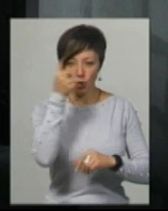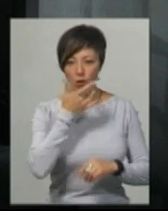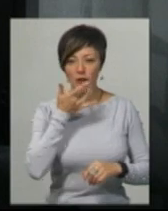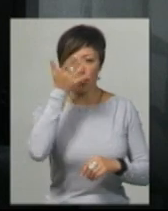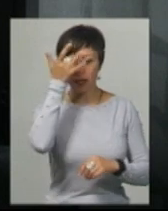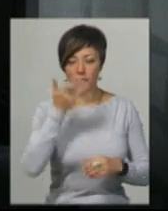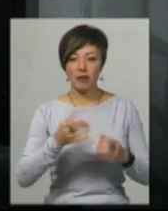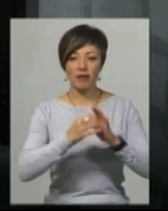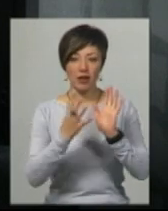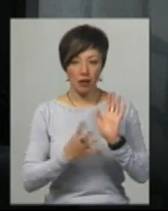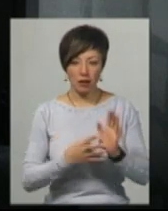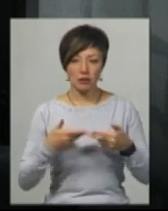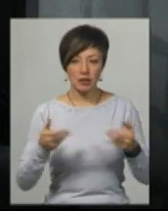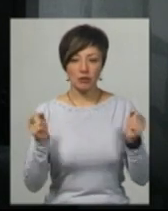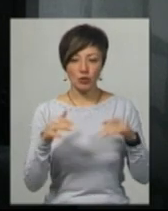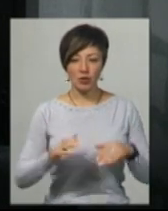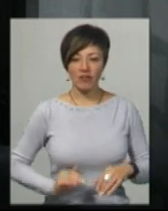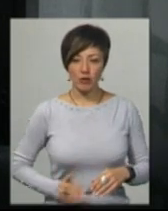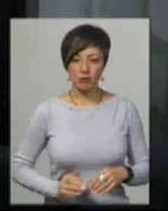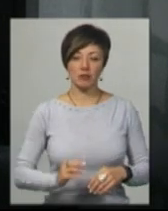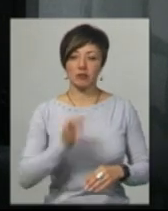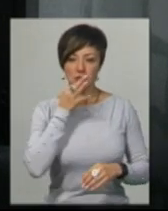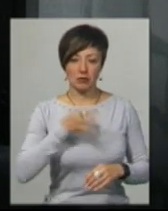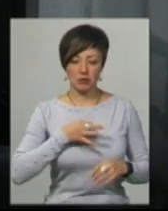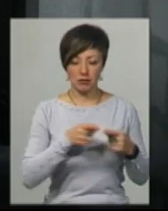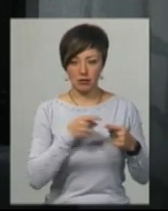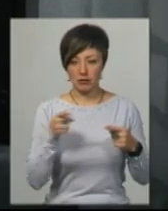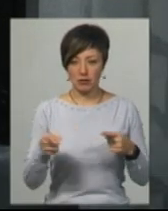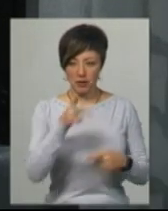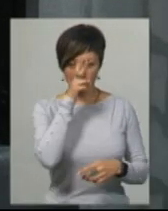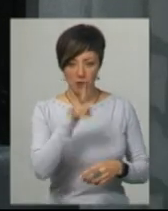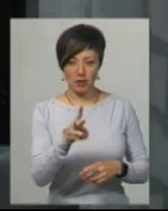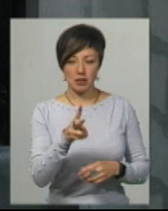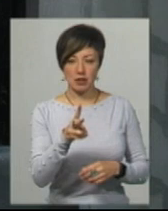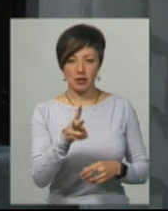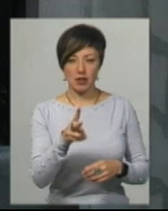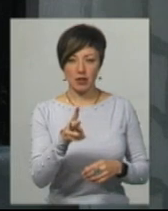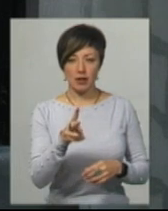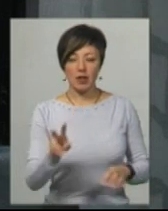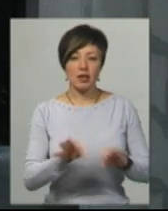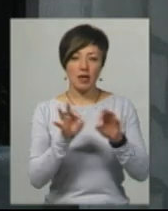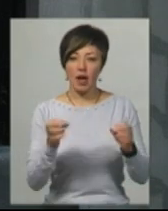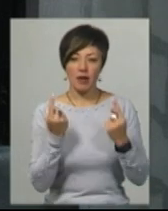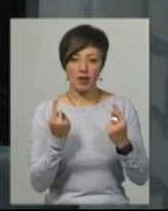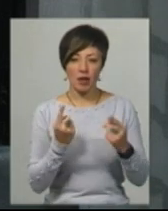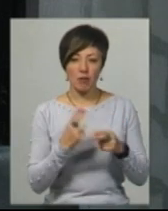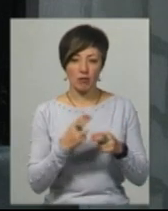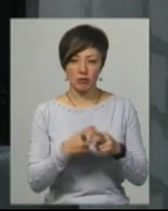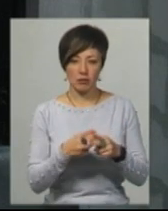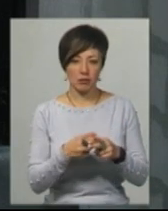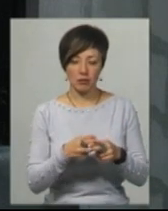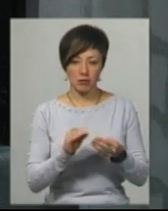2019-го ми збиралися, забудовник сказав, що протягом двох місяців ніяких великих перешкод немає.